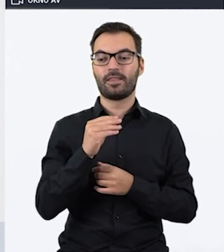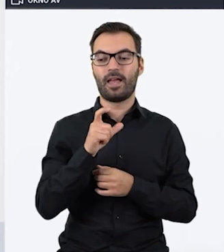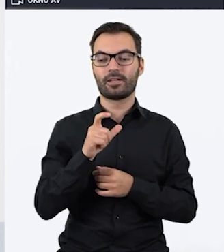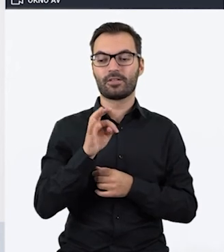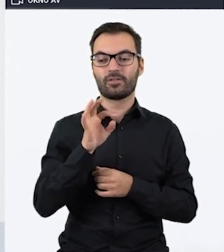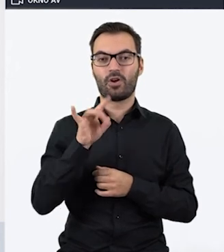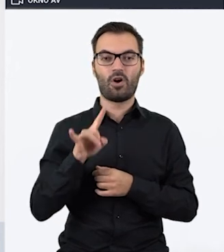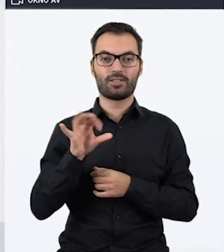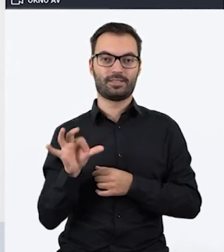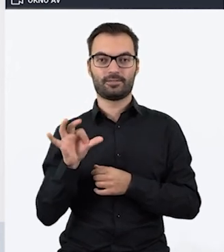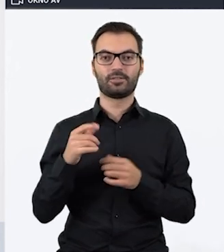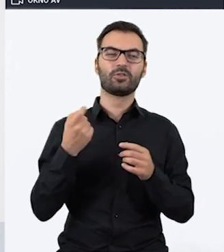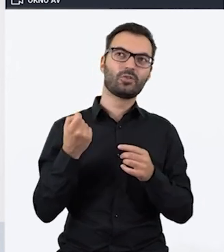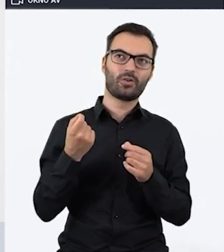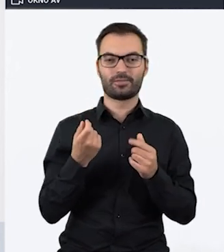Troszeczkę